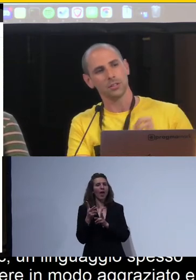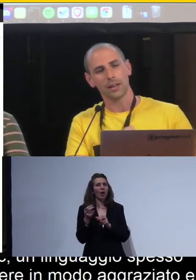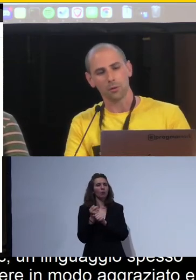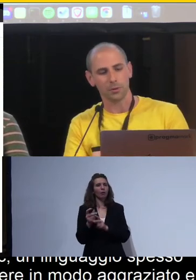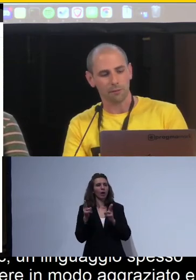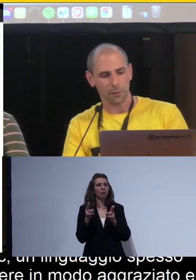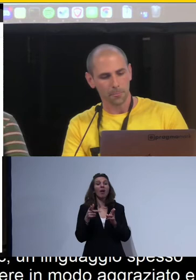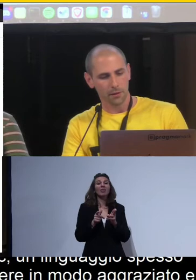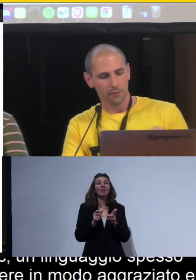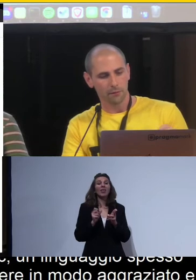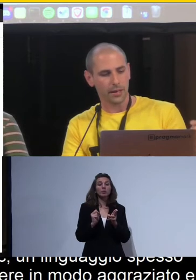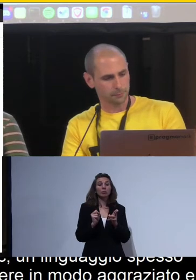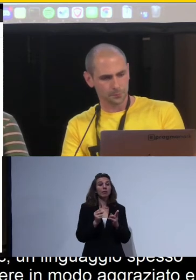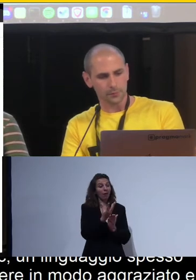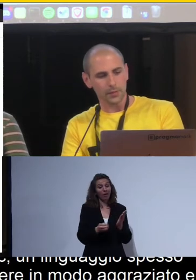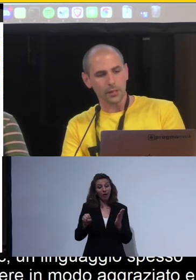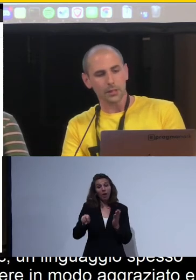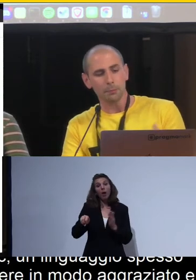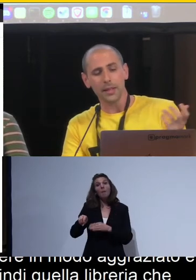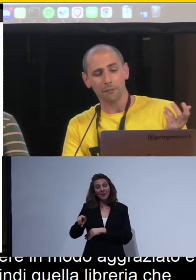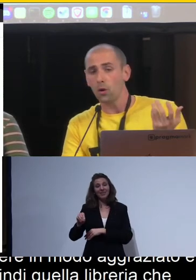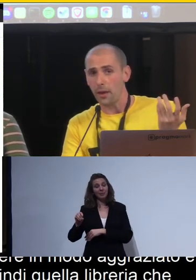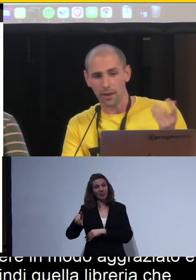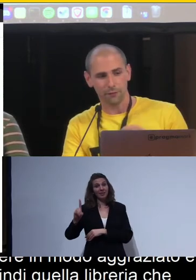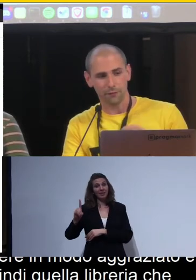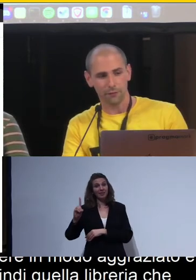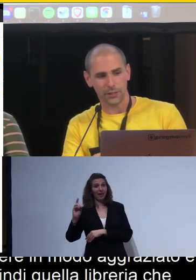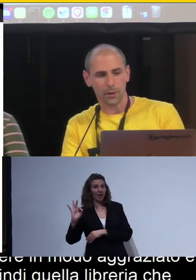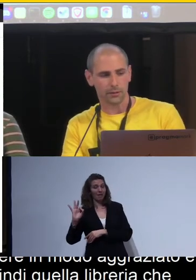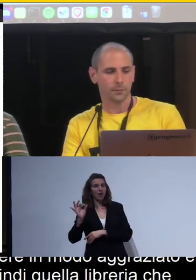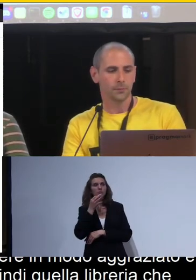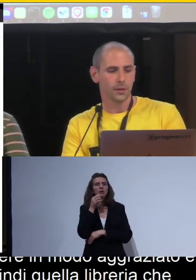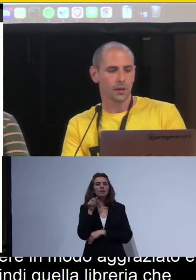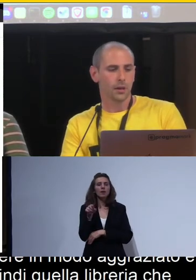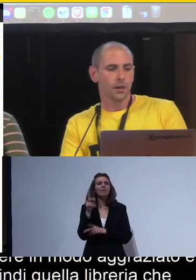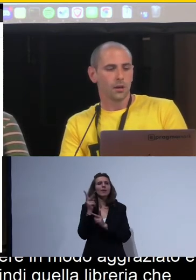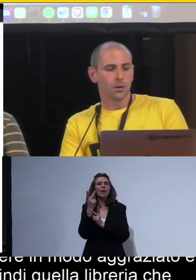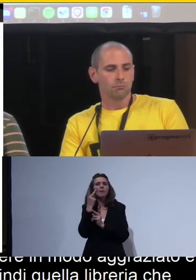'Atec di generare un PDF vedere il PDF come è effettivamente.